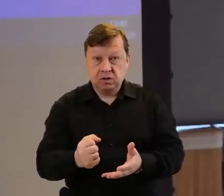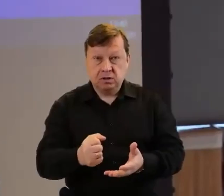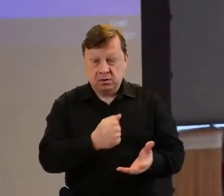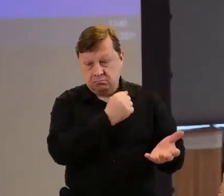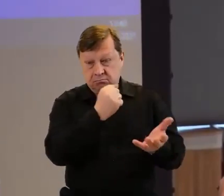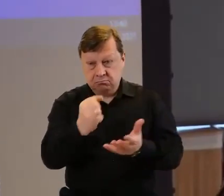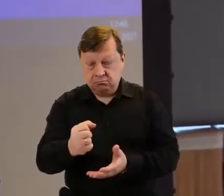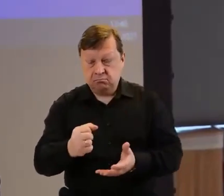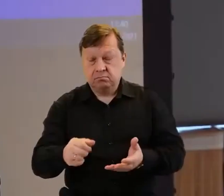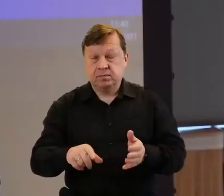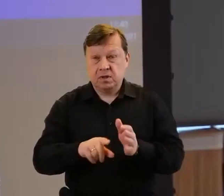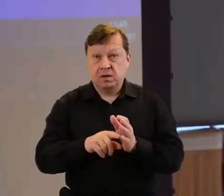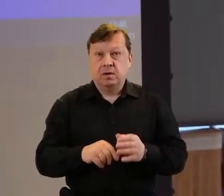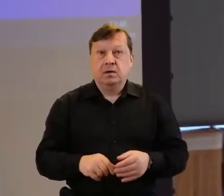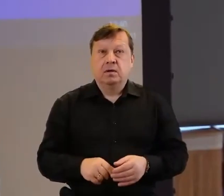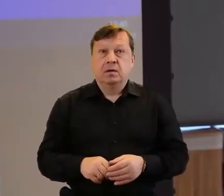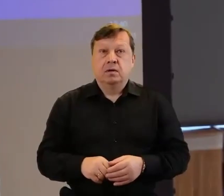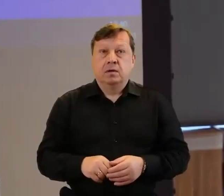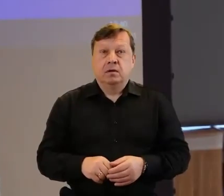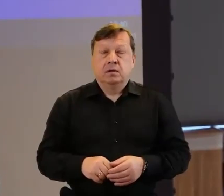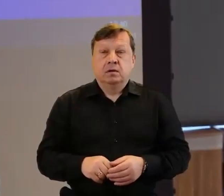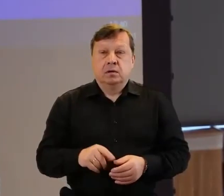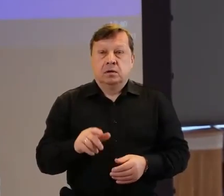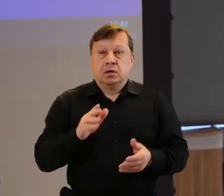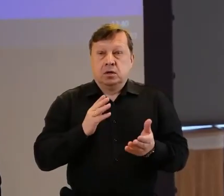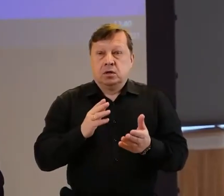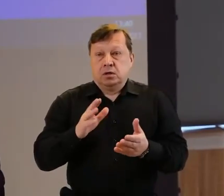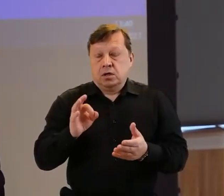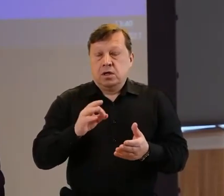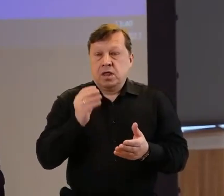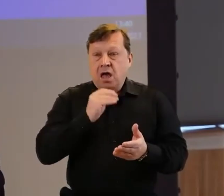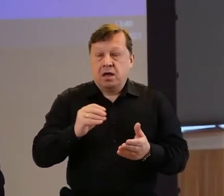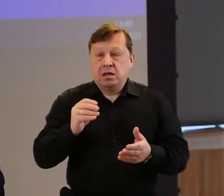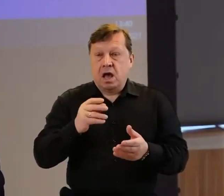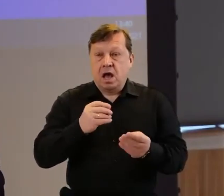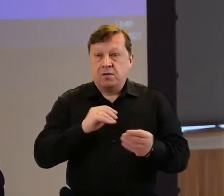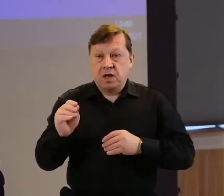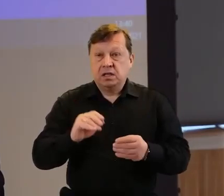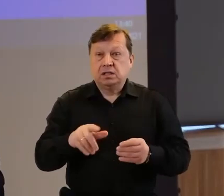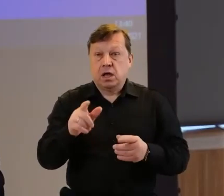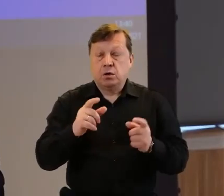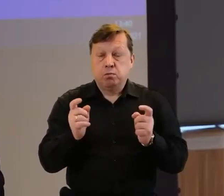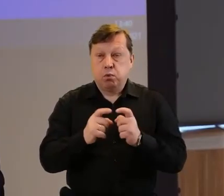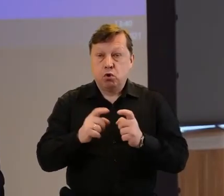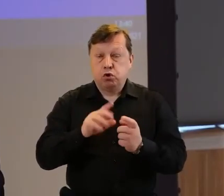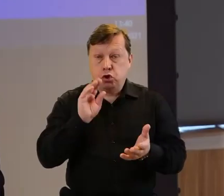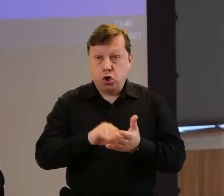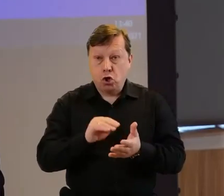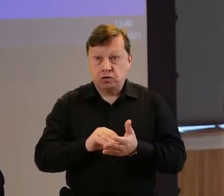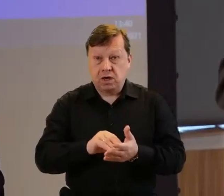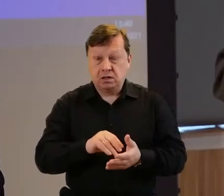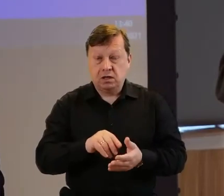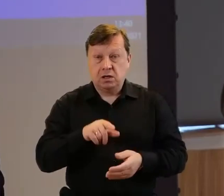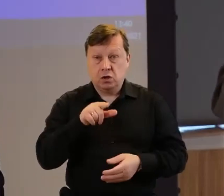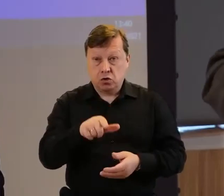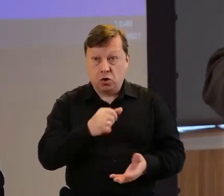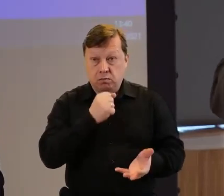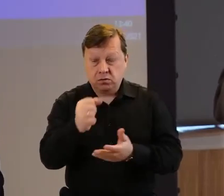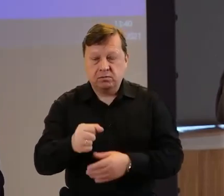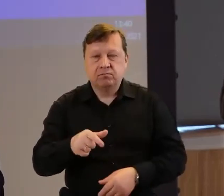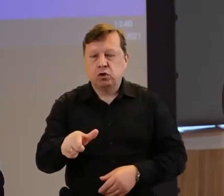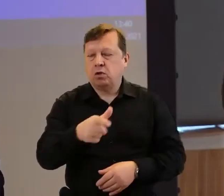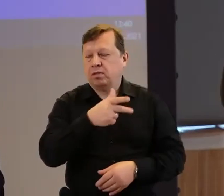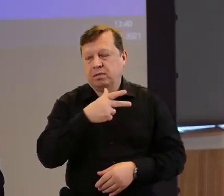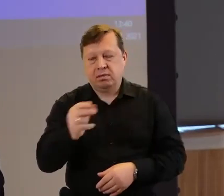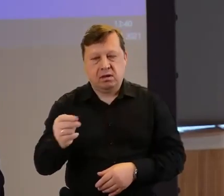na działalność i najwięcej punktów za doświadczenie. To nie jest dobra organizacja. Organizacja powinna działać